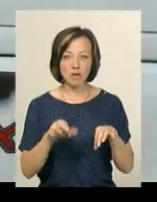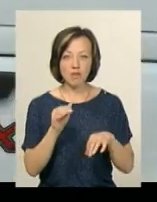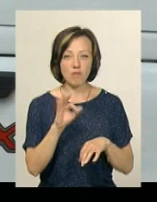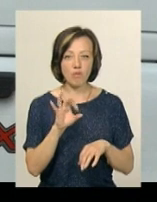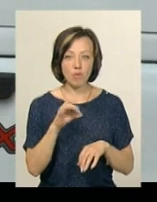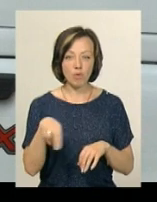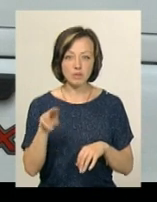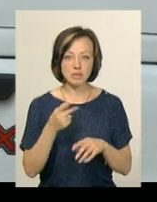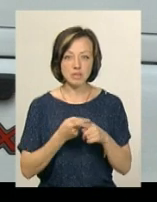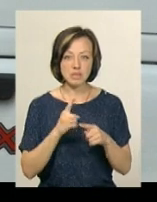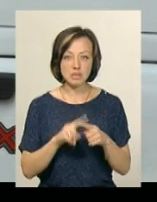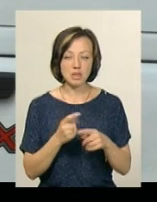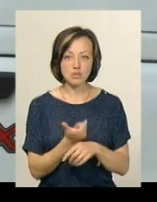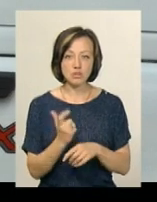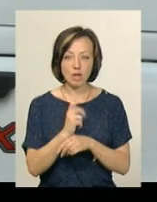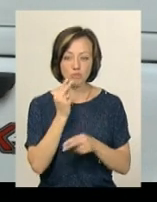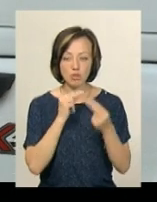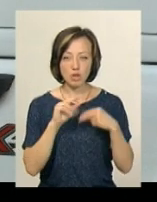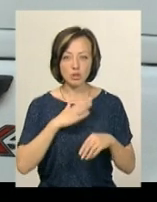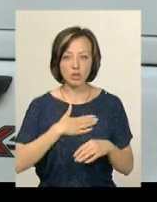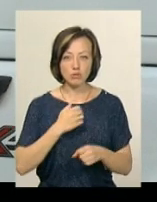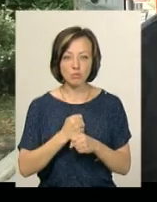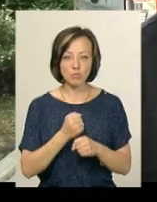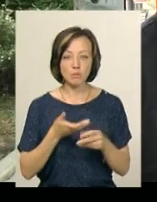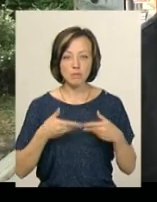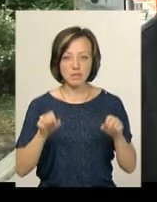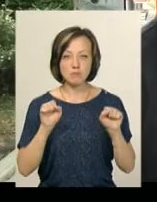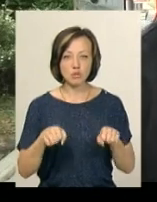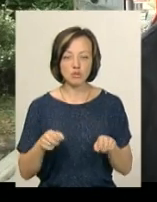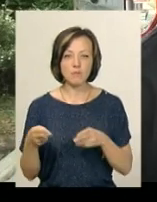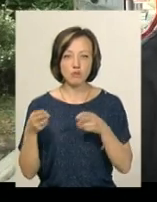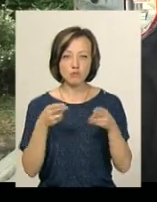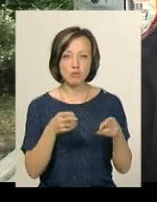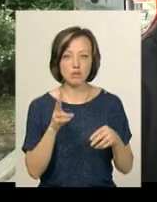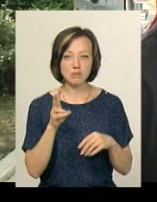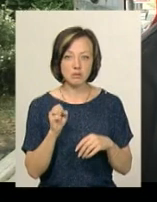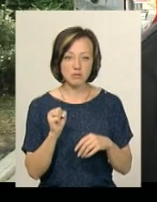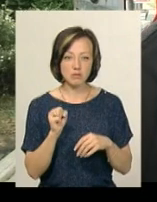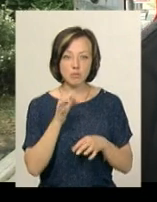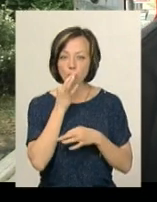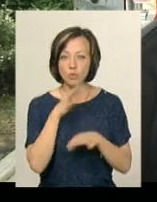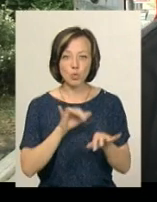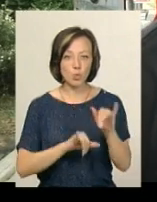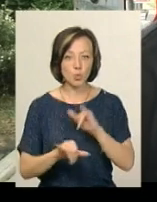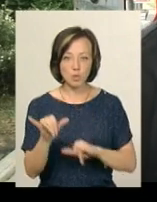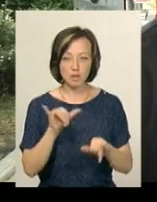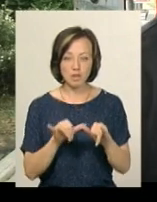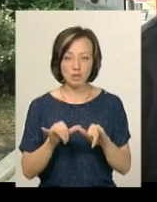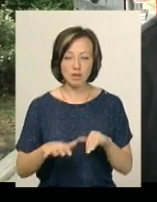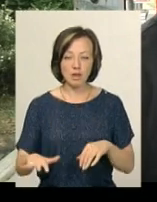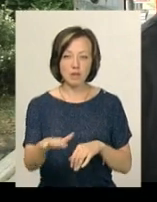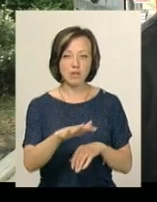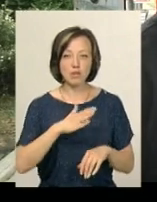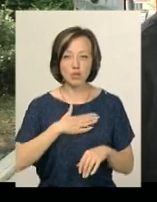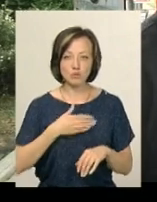Рейнджер» це вже значно покращить нашу роботу. Ми зможемо виїжджати будь-куди на теренах